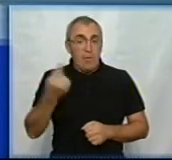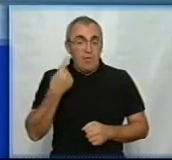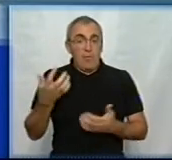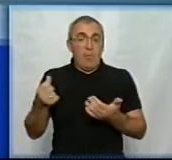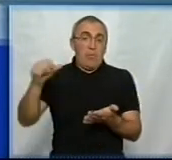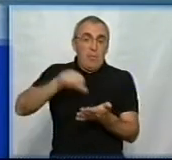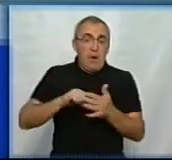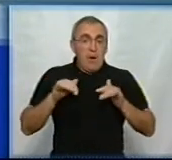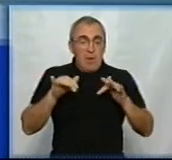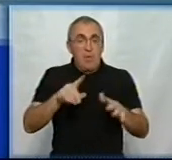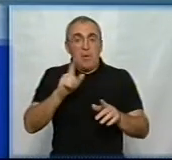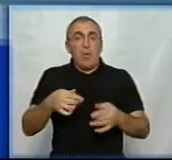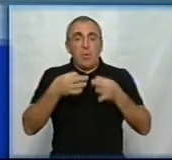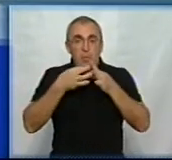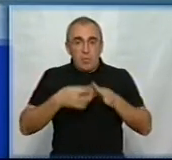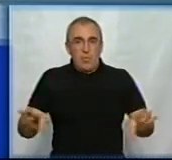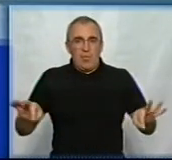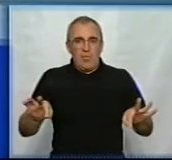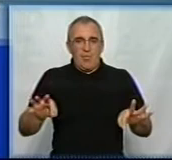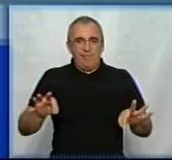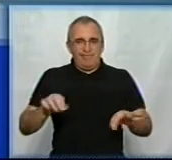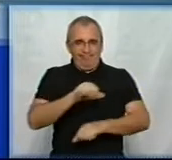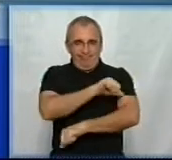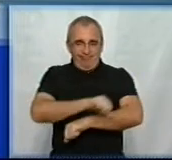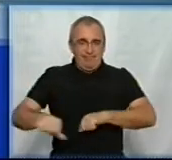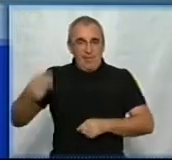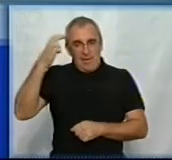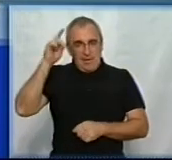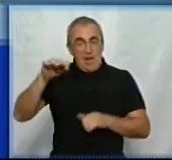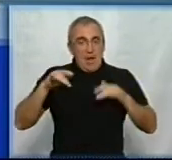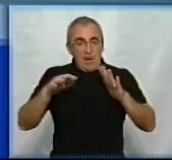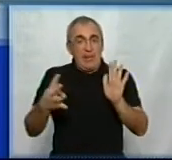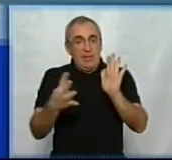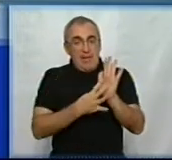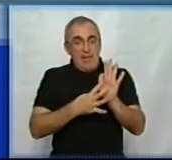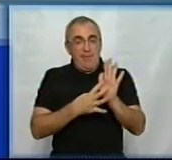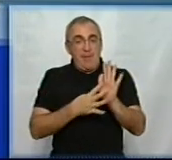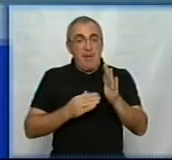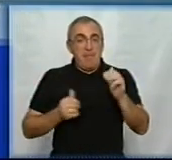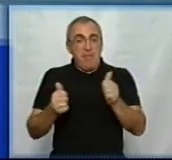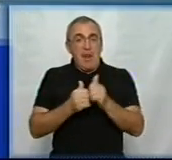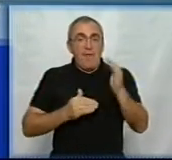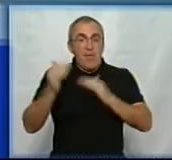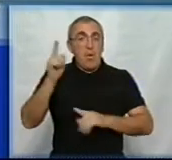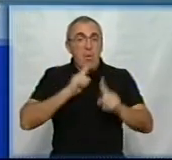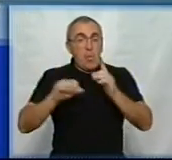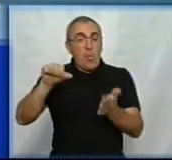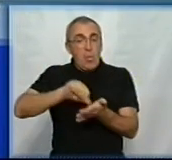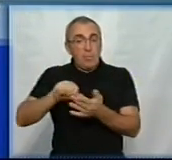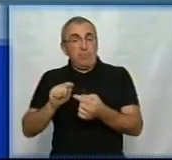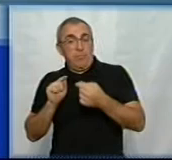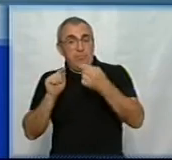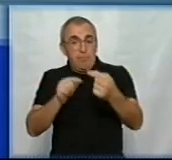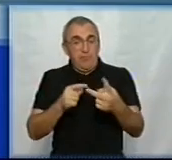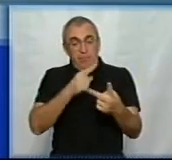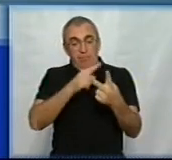беруть участь в акції за доступне розмитнення в Києві. Акція розпочалася о 9-й годині біля Верховної Ради. Учасники протесту –